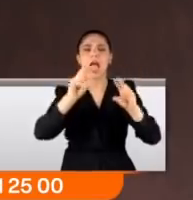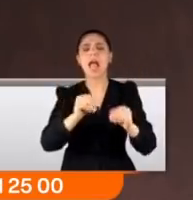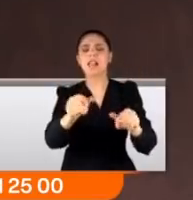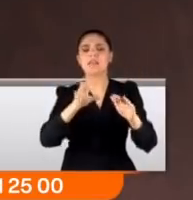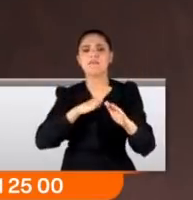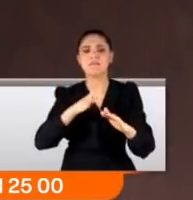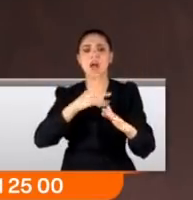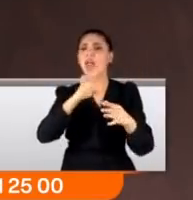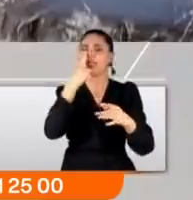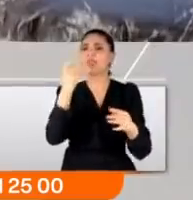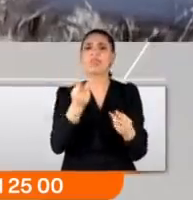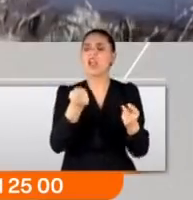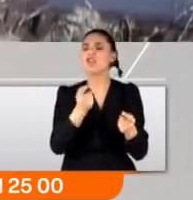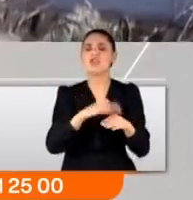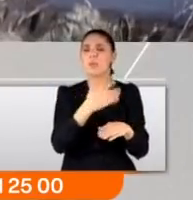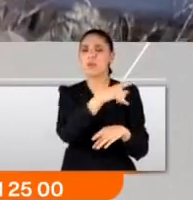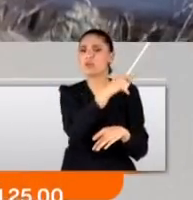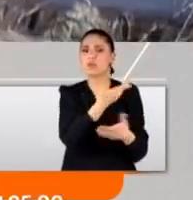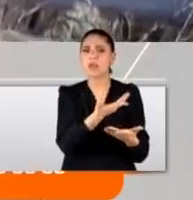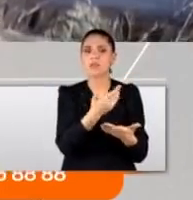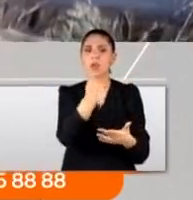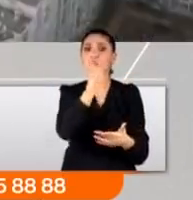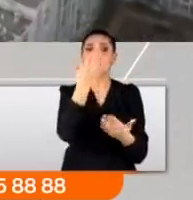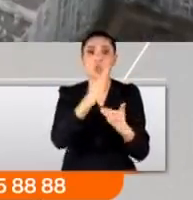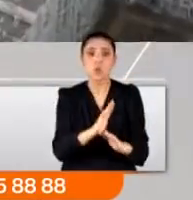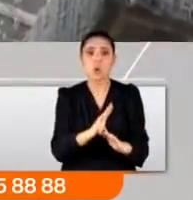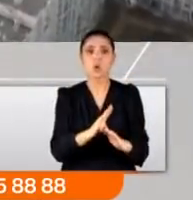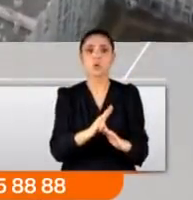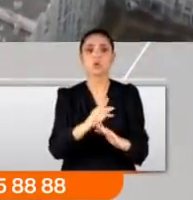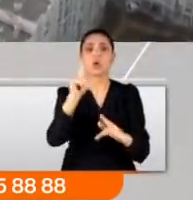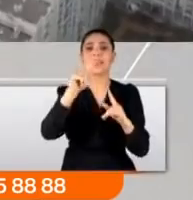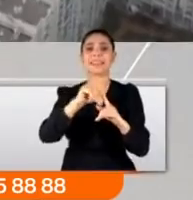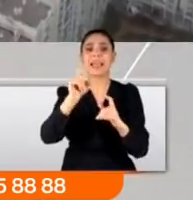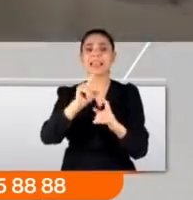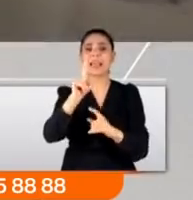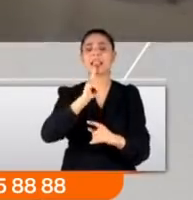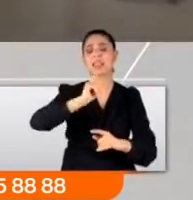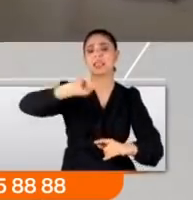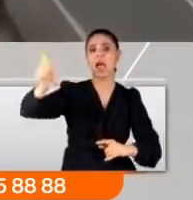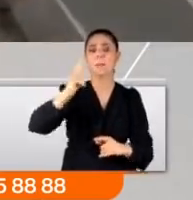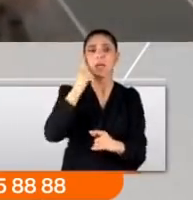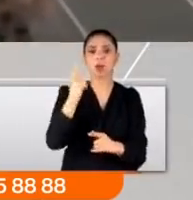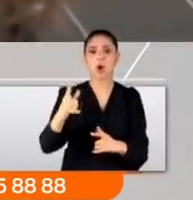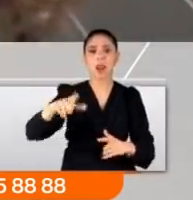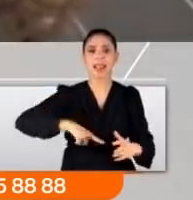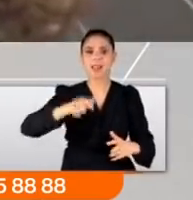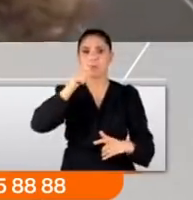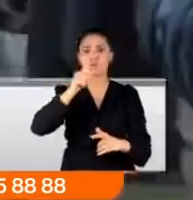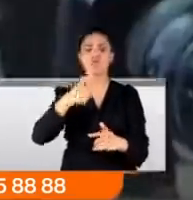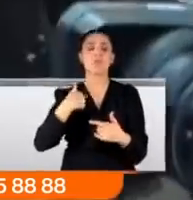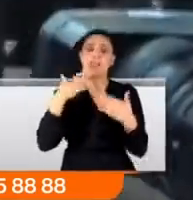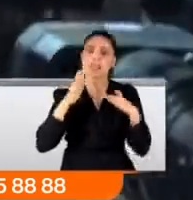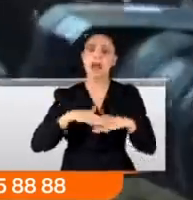Eee ne iş yapıyorsun sen? Ya suyunuz yoktu suyunuz. DSİ'ye verdiğim talimatla İzmir'e suyu biz